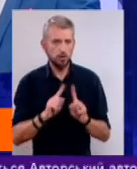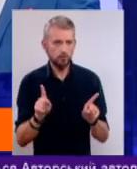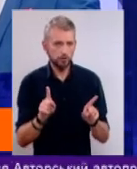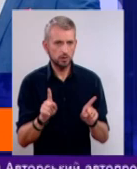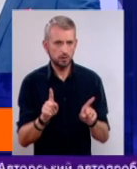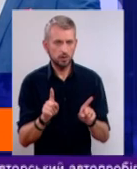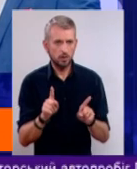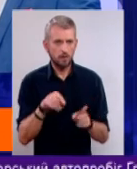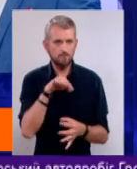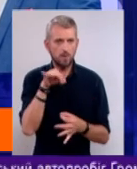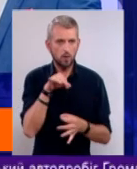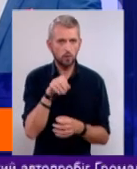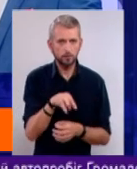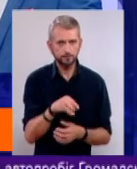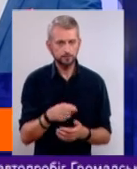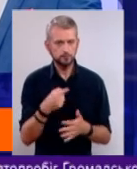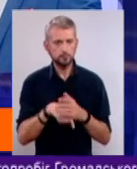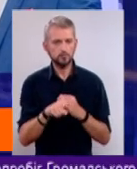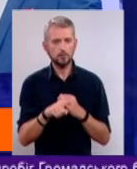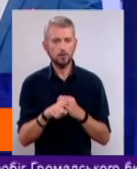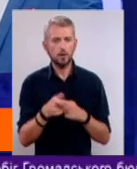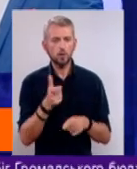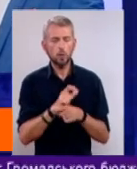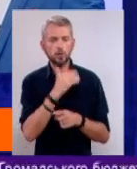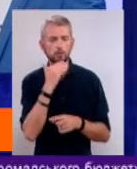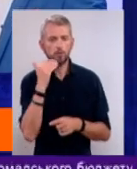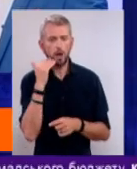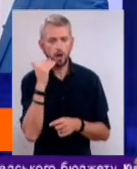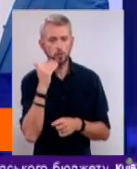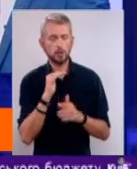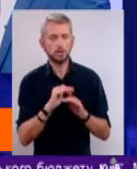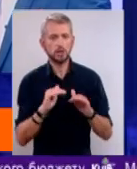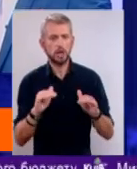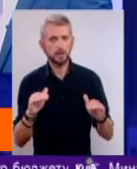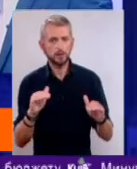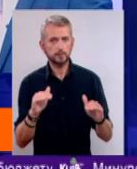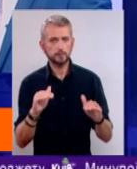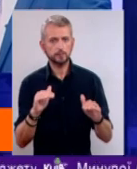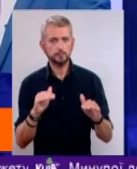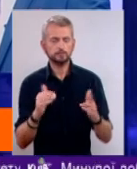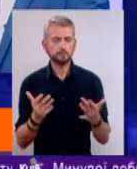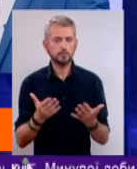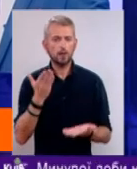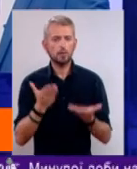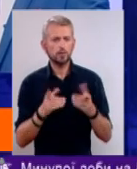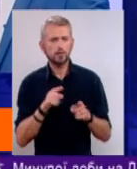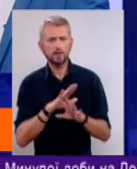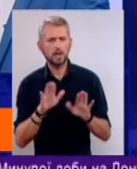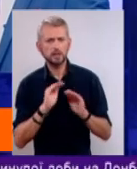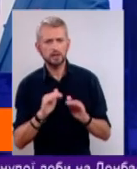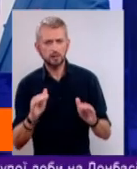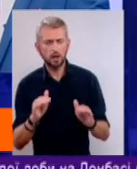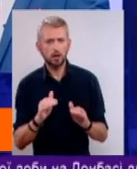вакуум через те, що досить багато дітей. Можливо, навіть не дітей, але